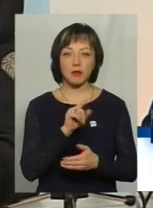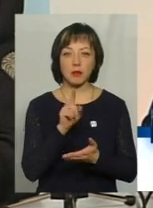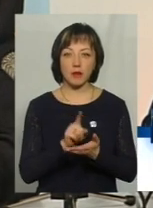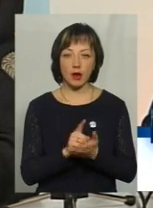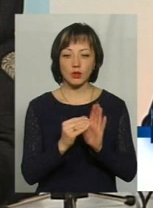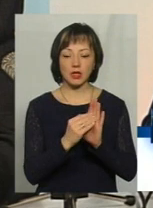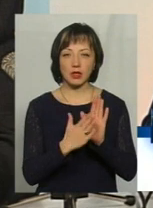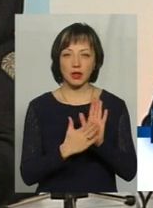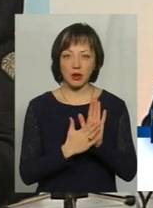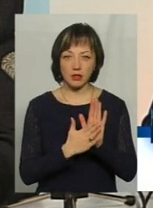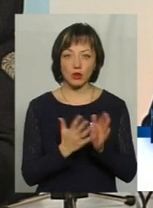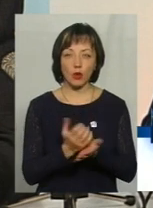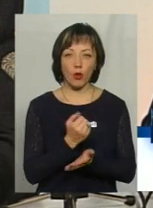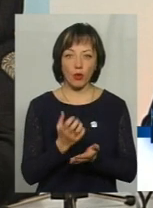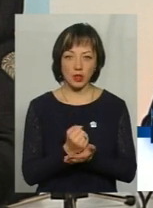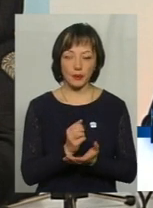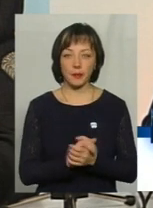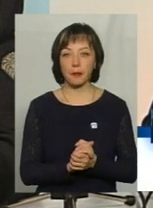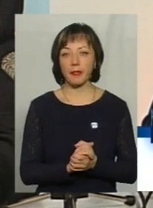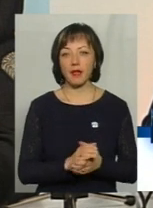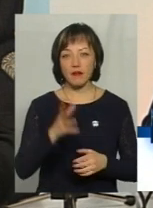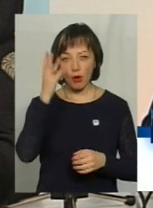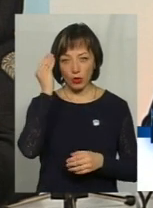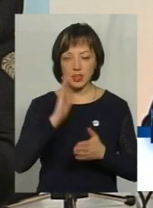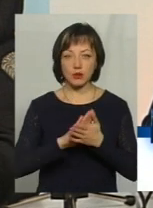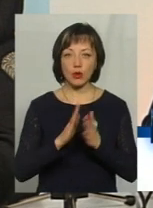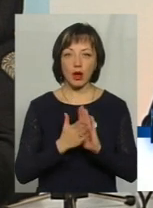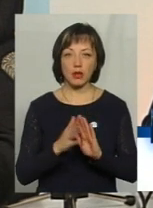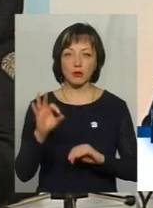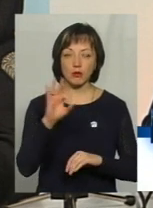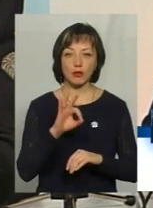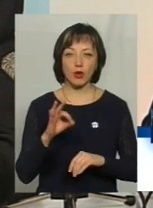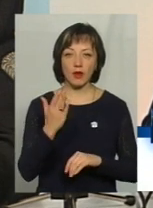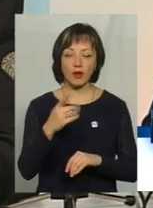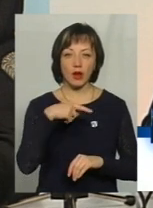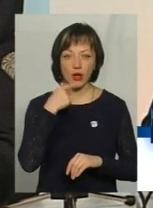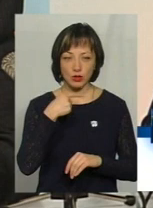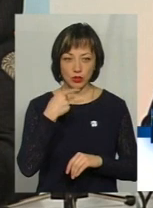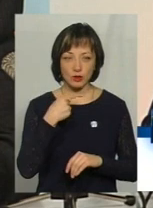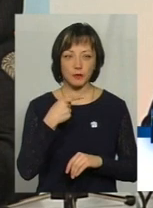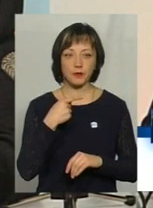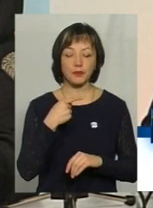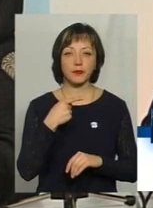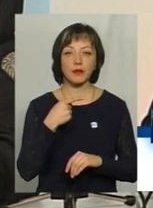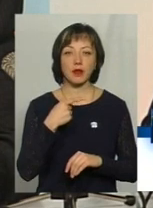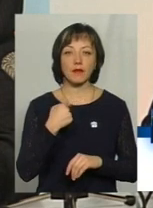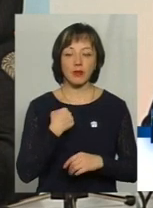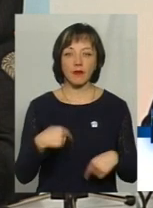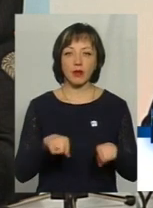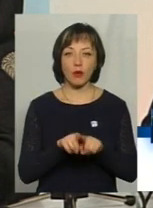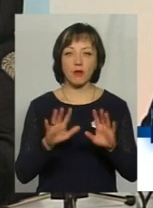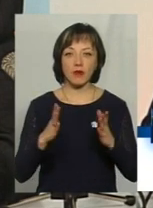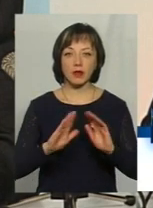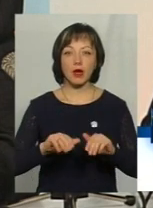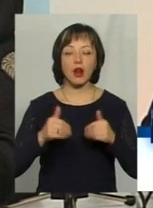декларуватися їхні доходи. Враховуючи ту ситуацію, яку кажуть наші одержувачі, я в такому випадку все